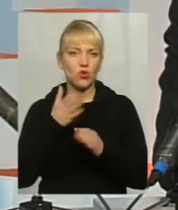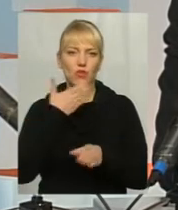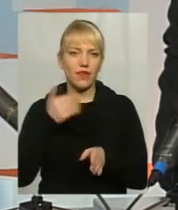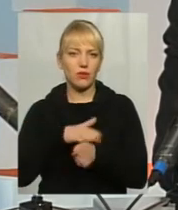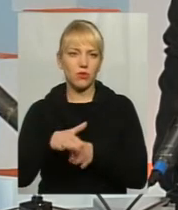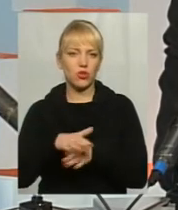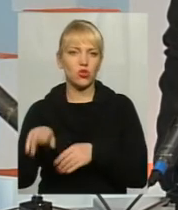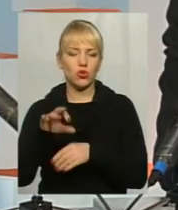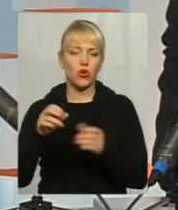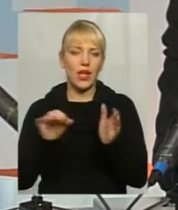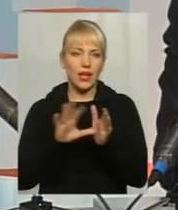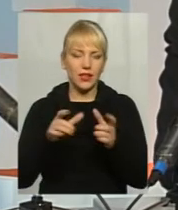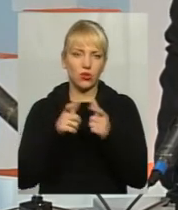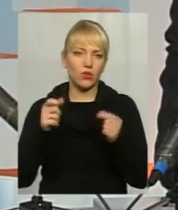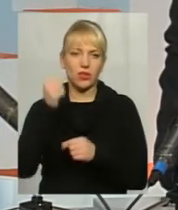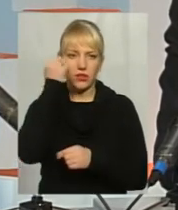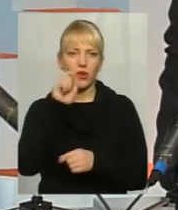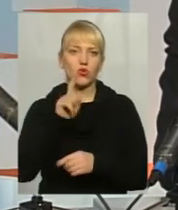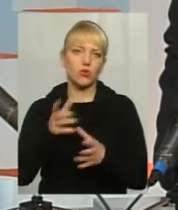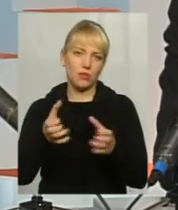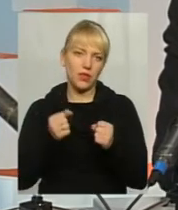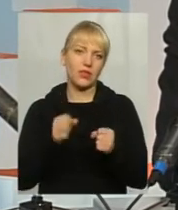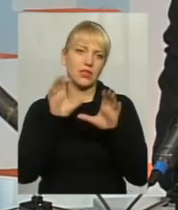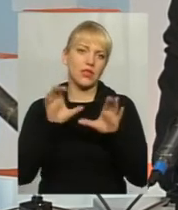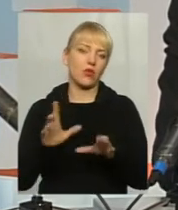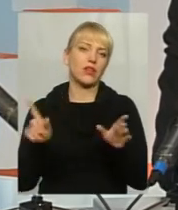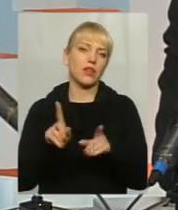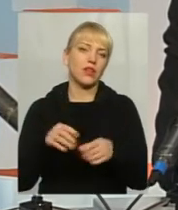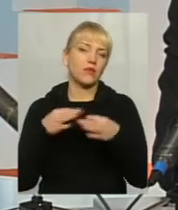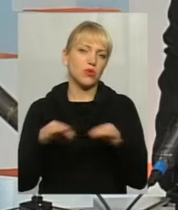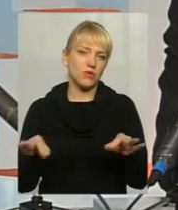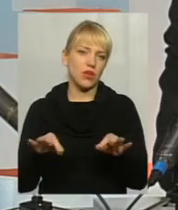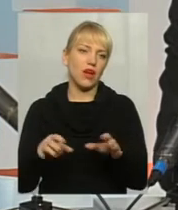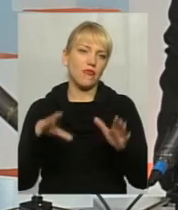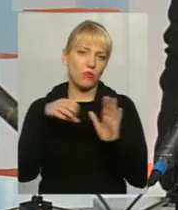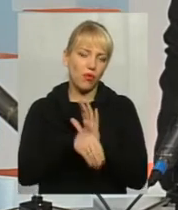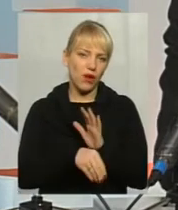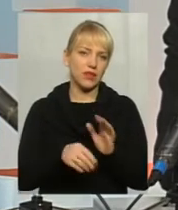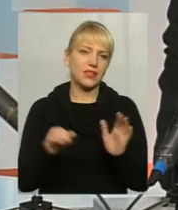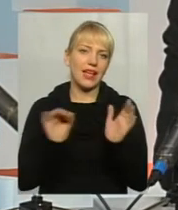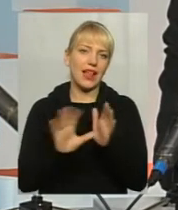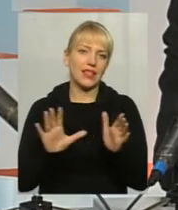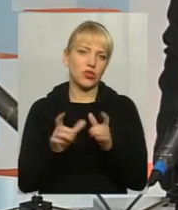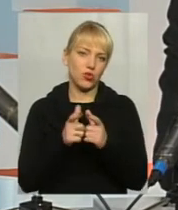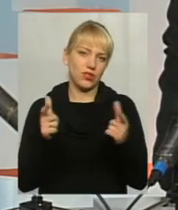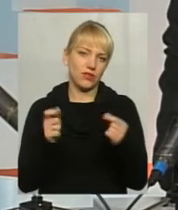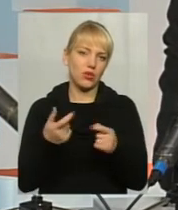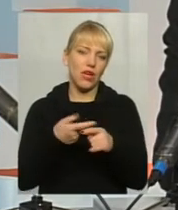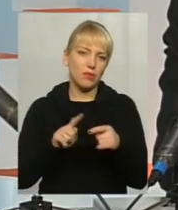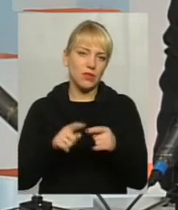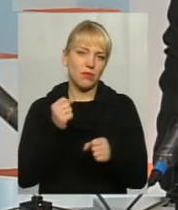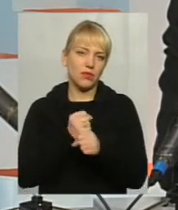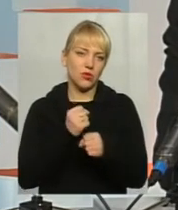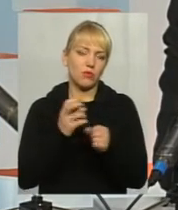Щодо електронного квитка, дякуємо, що хоч прийняли закон, який дозволяє провадити електронний квиток. Ми зараз працюємо по